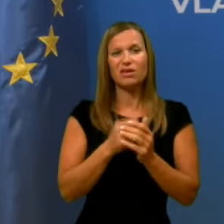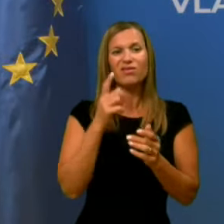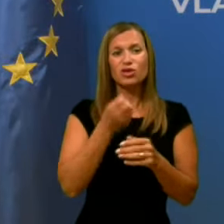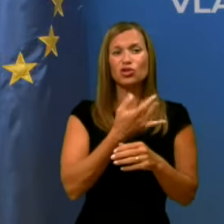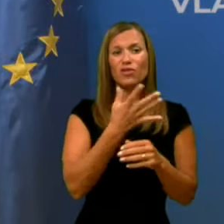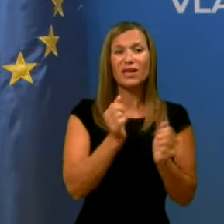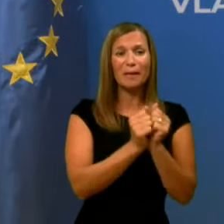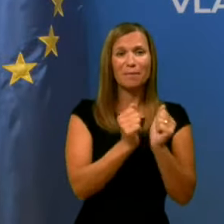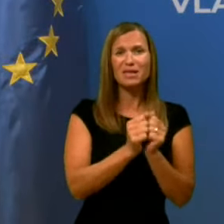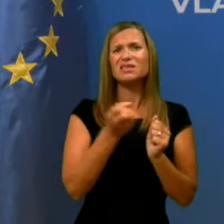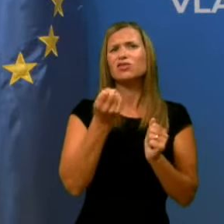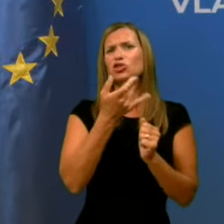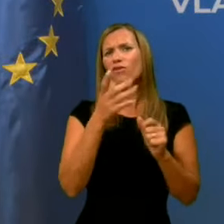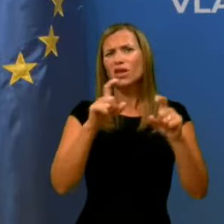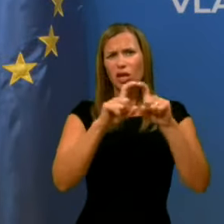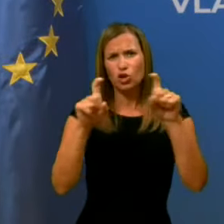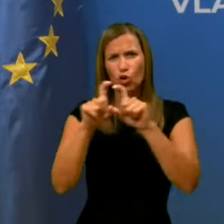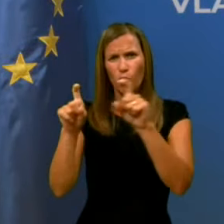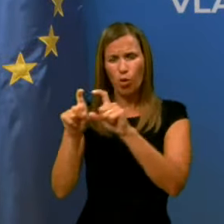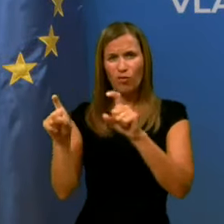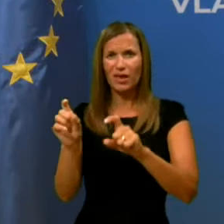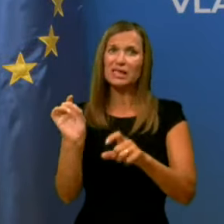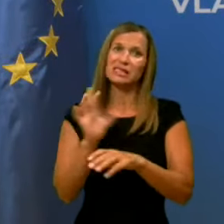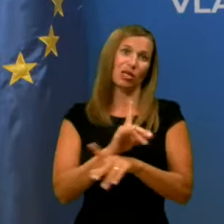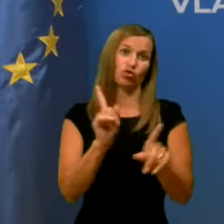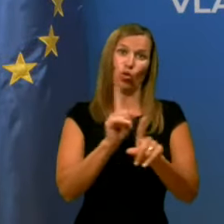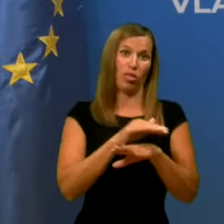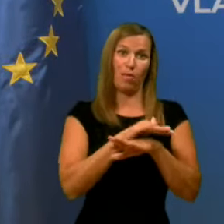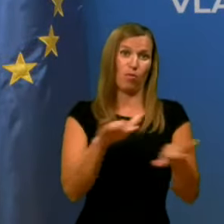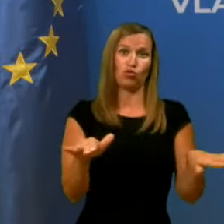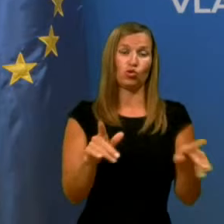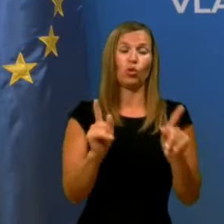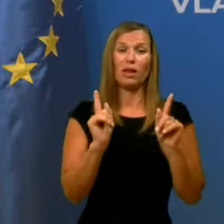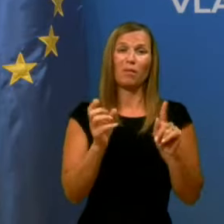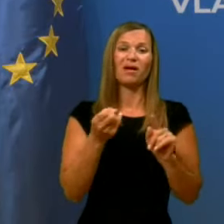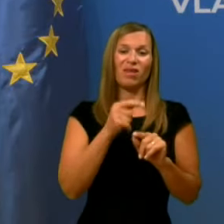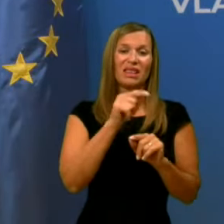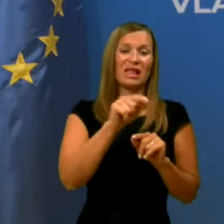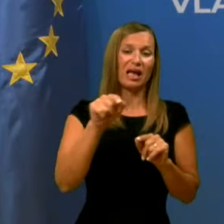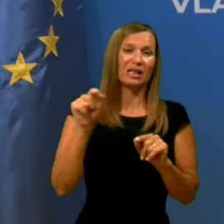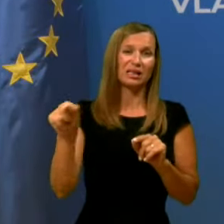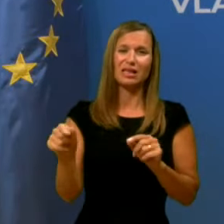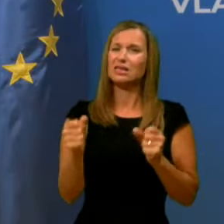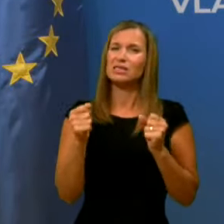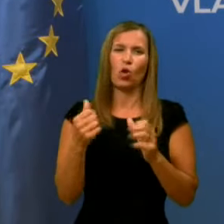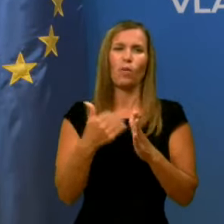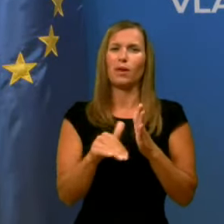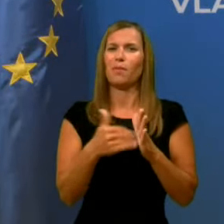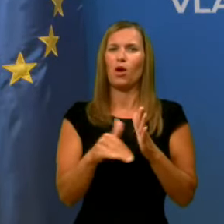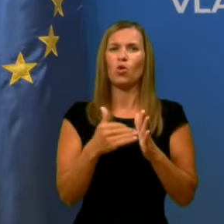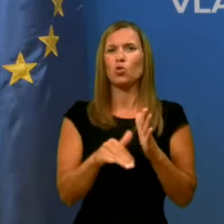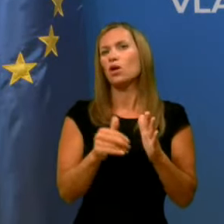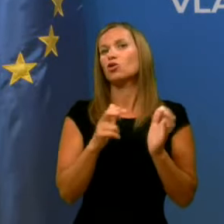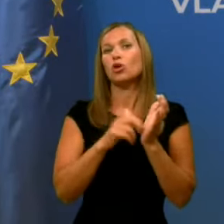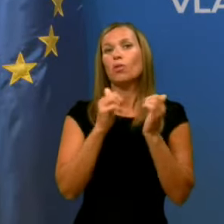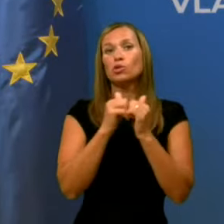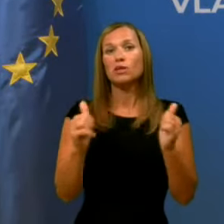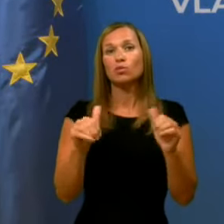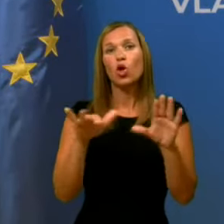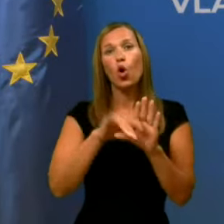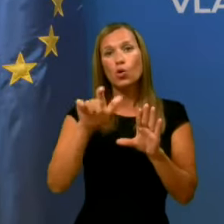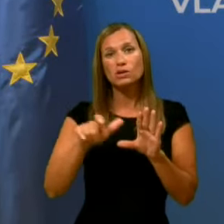domovih, sveda na srečo ne v vseh, da močno primankuje predvsem osebja za